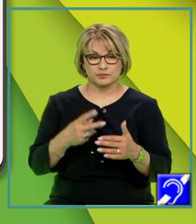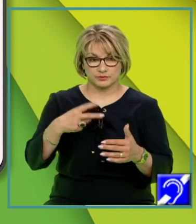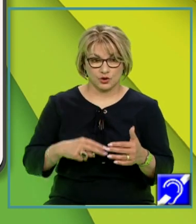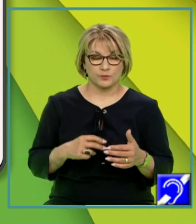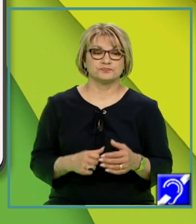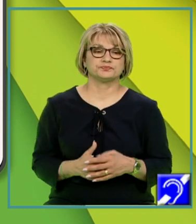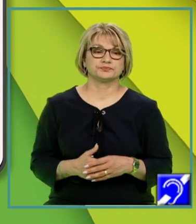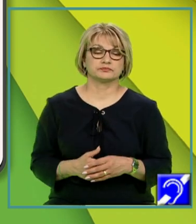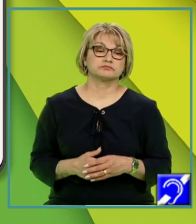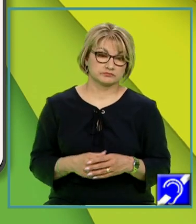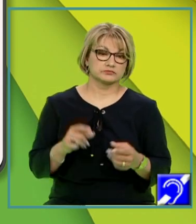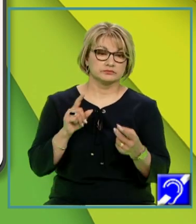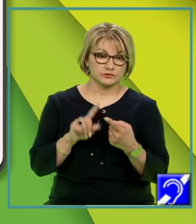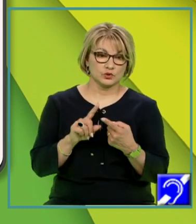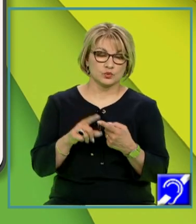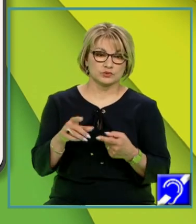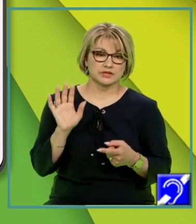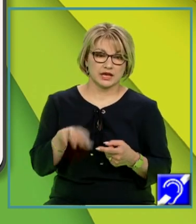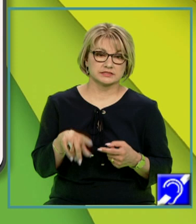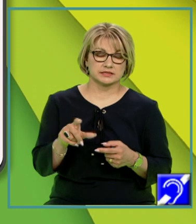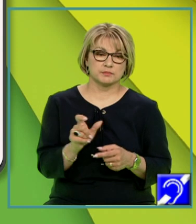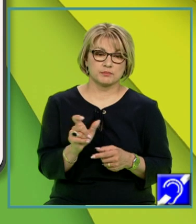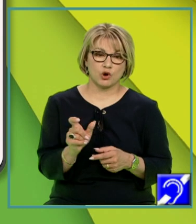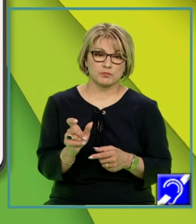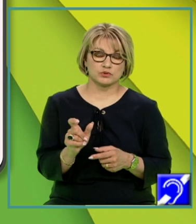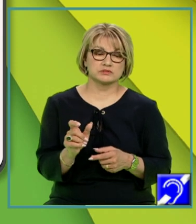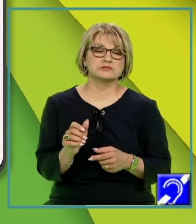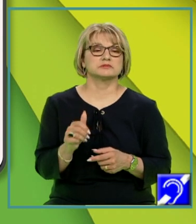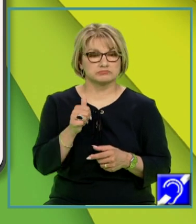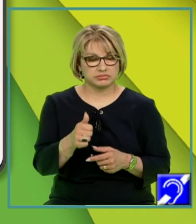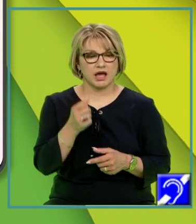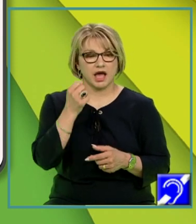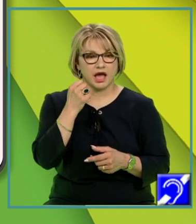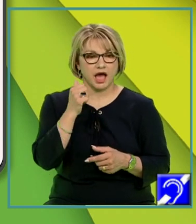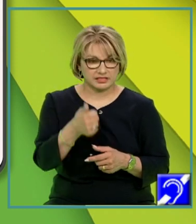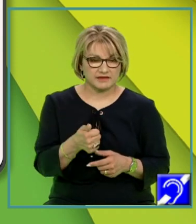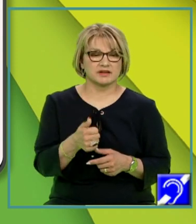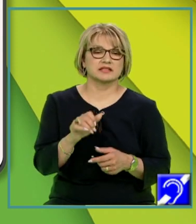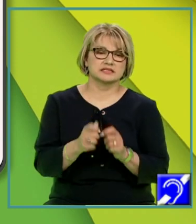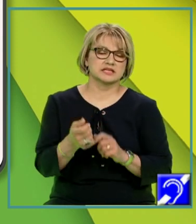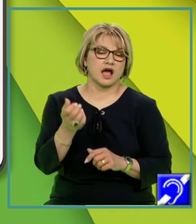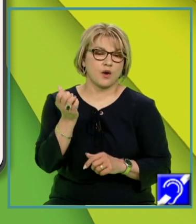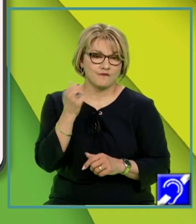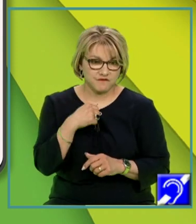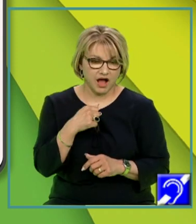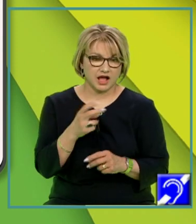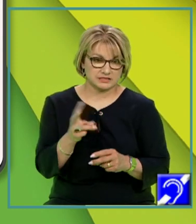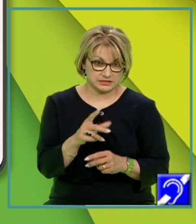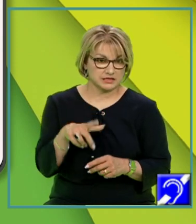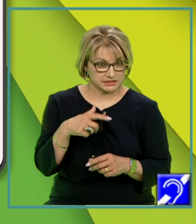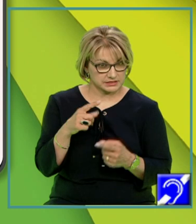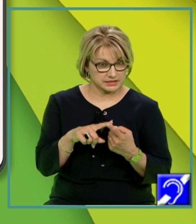deoparte ar fi propozițiile care, deși sunt fie adevărate fie false și deși putem să aflăm dacă sunt adevărate sau false,